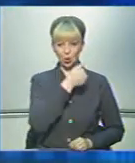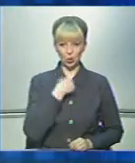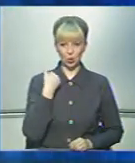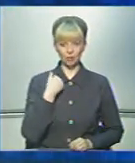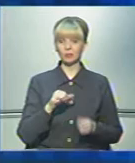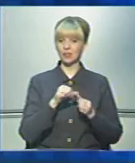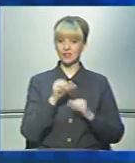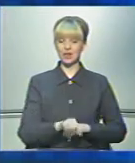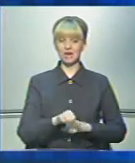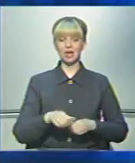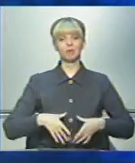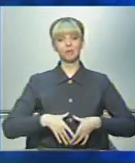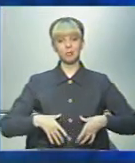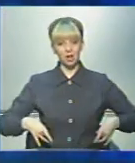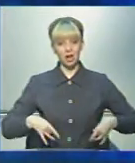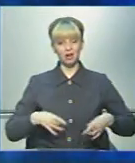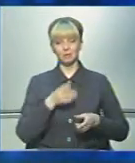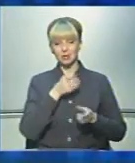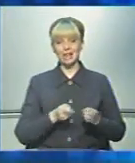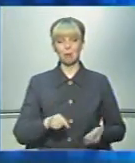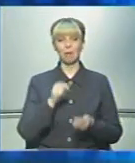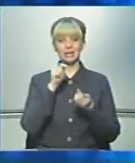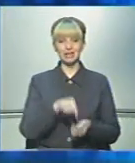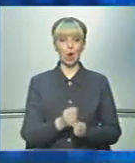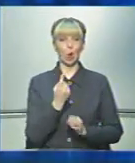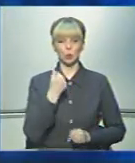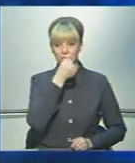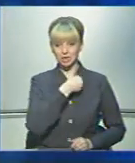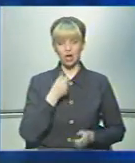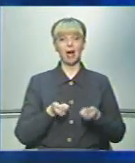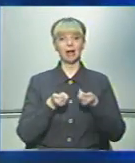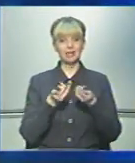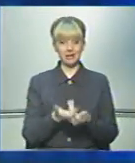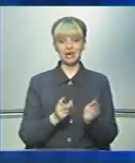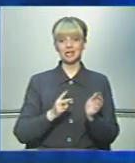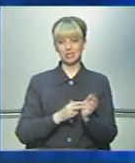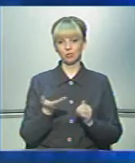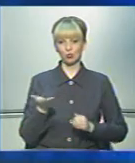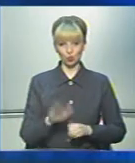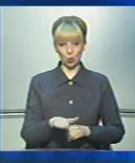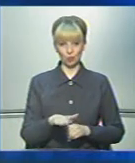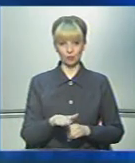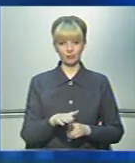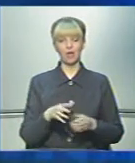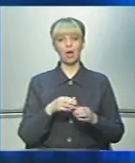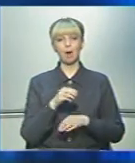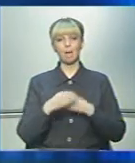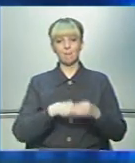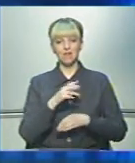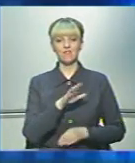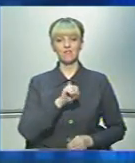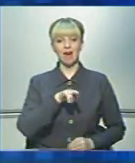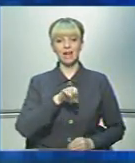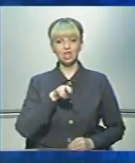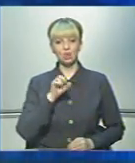Виняток – нижня білизна, термін придатності – один рік, а кількість – 7 штук. Вата, бинт, валідол,